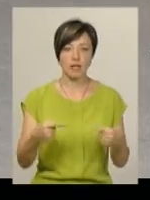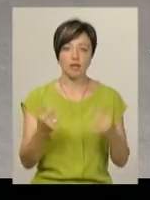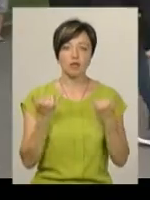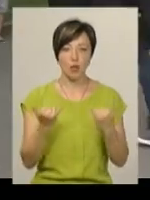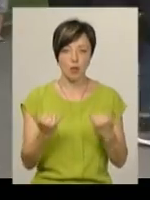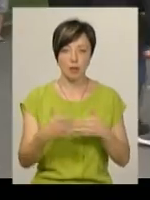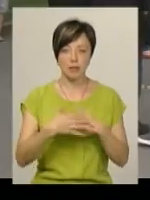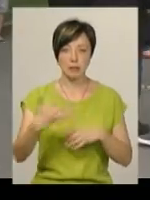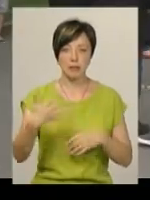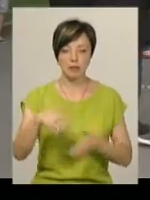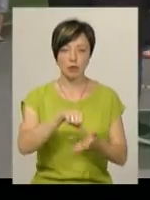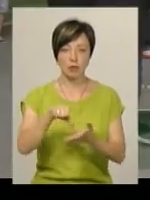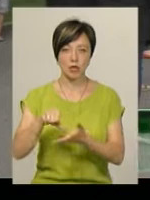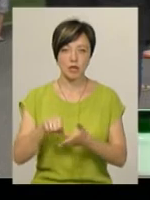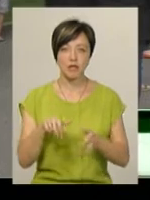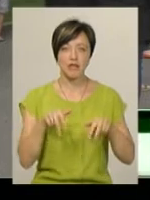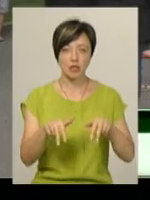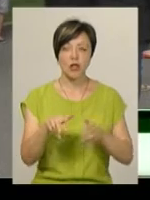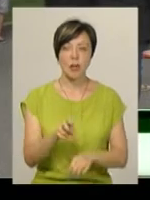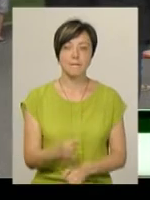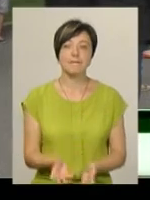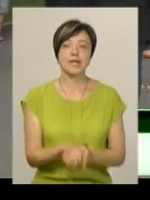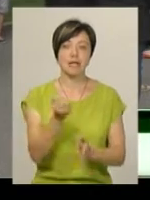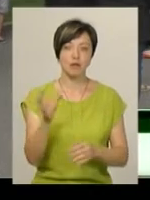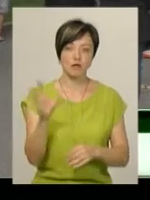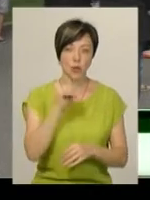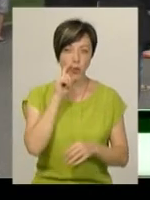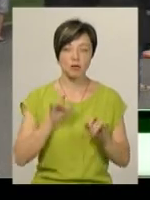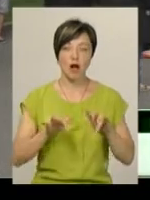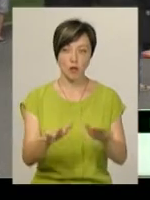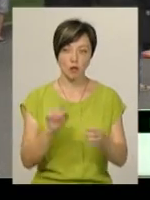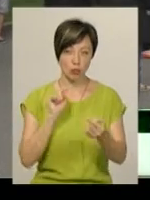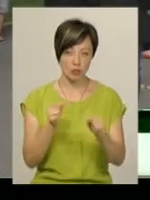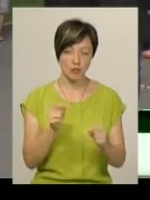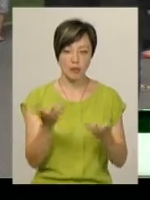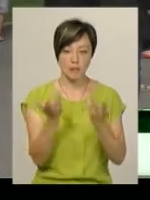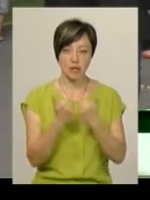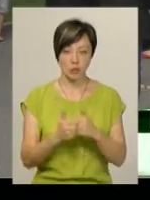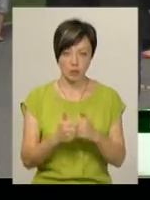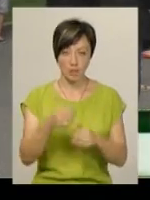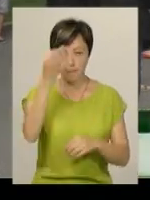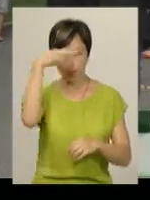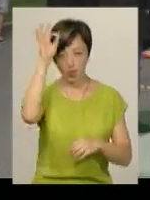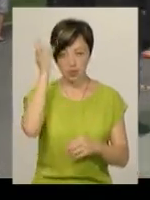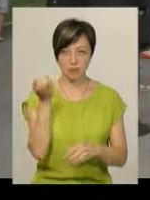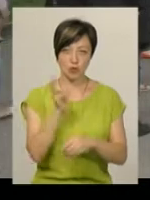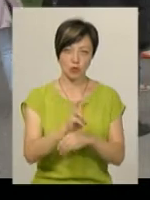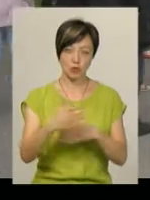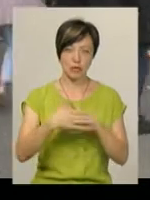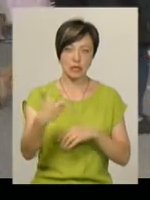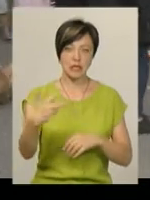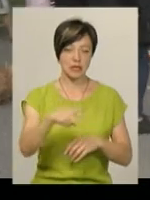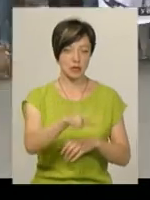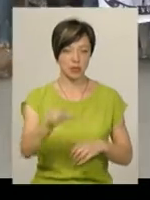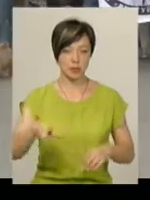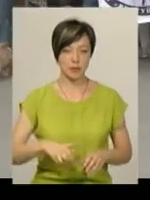сьогодні близько 50 учасників вийшли на підтримку всеукраїнської акції протесту. За підрахунками поліції, прийшло близько 30